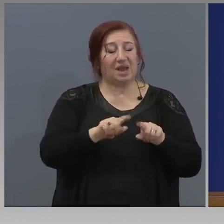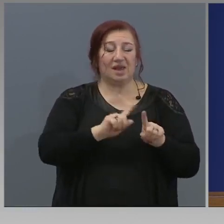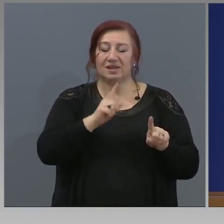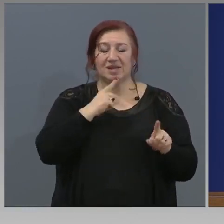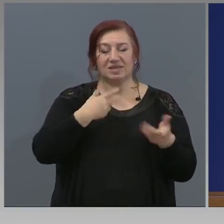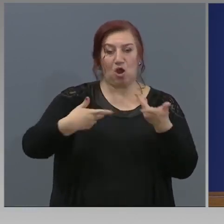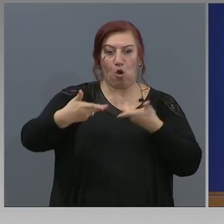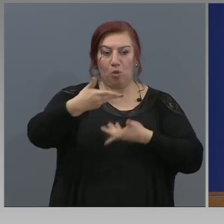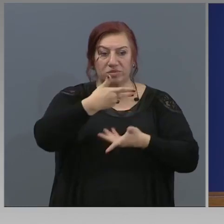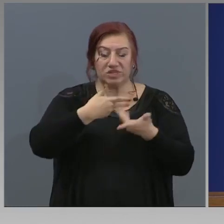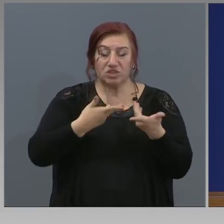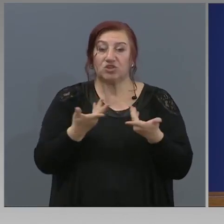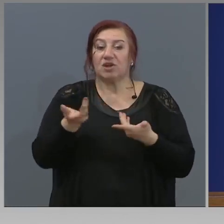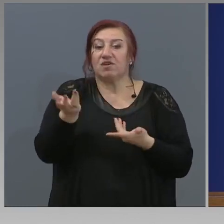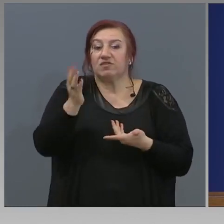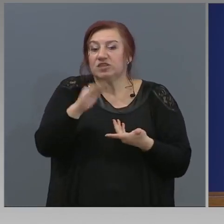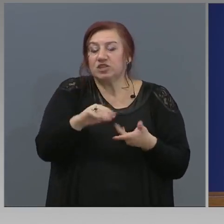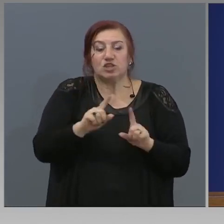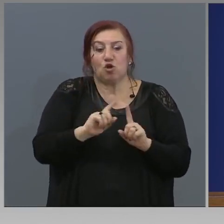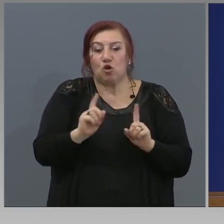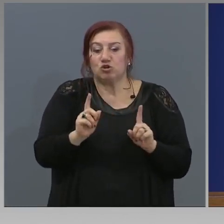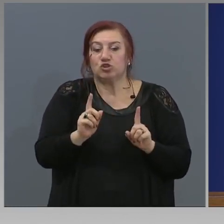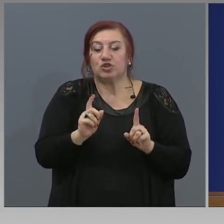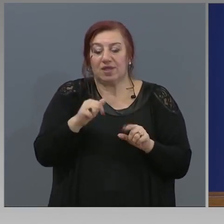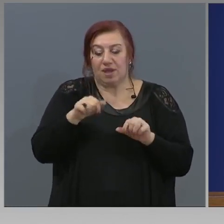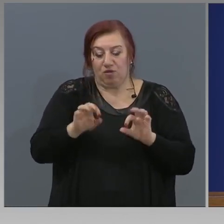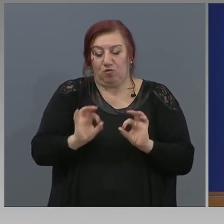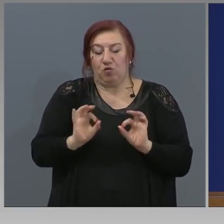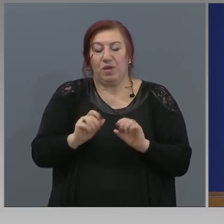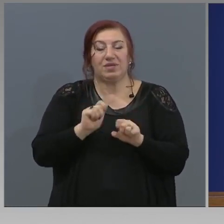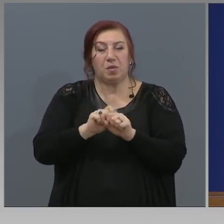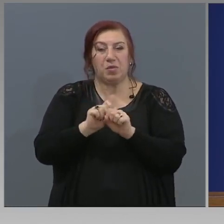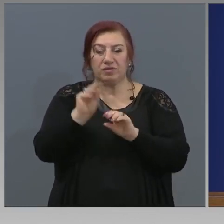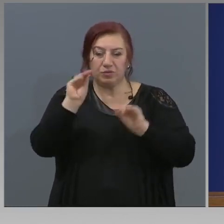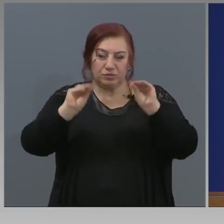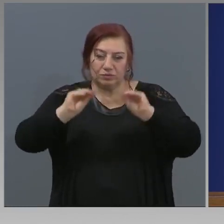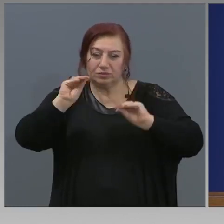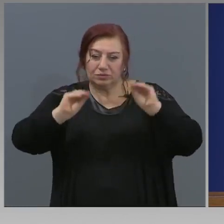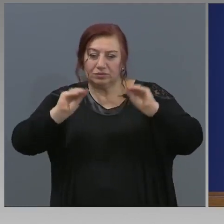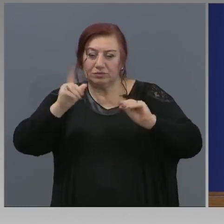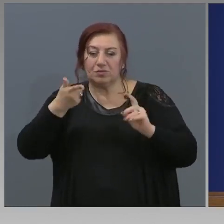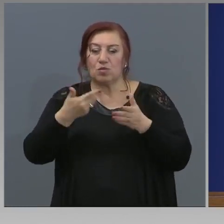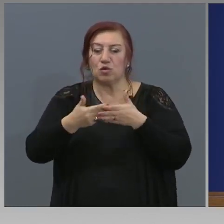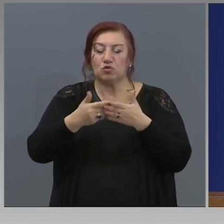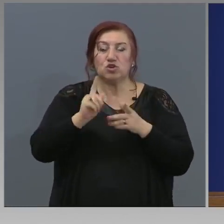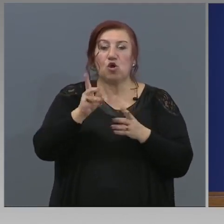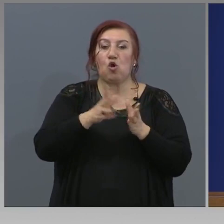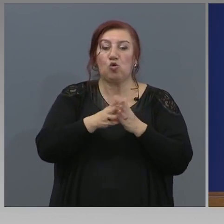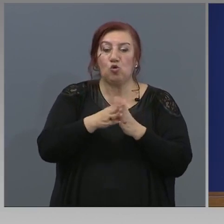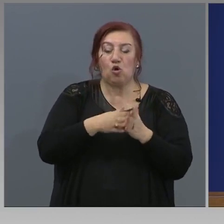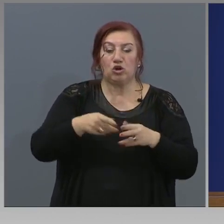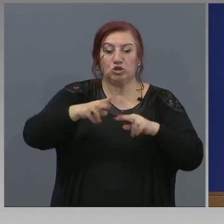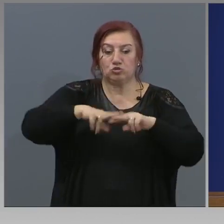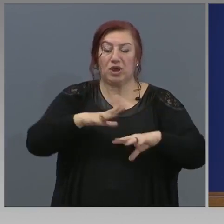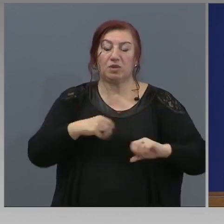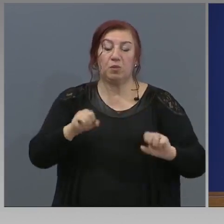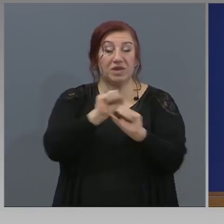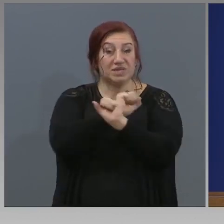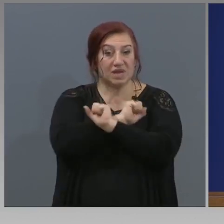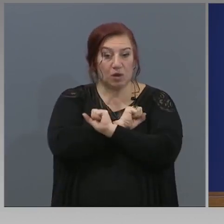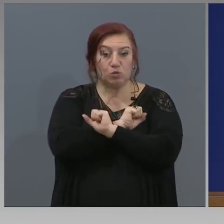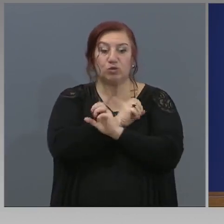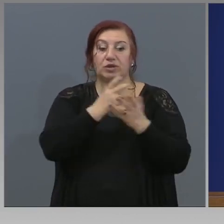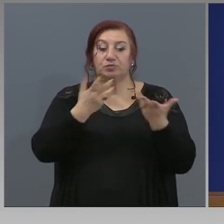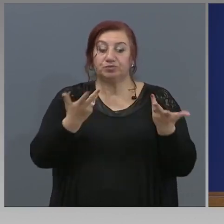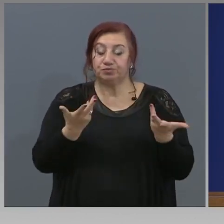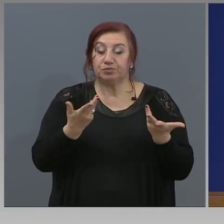етап, тъй като все още се правят разчетите по отношение на това, колко хора ще бъдат засегнати и какви ще